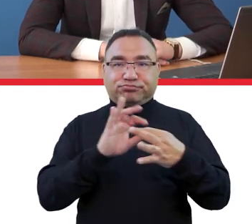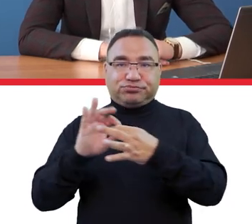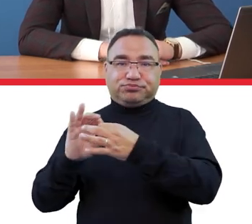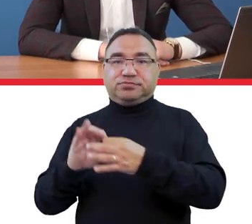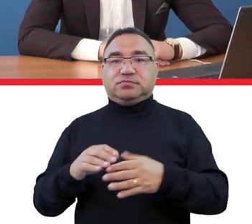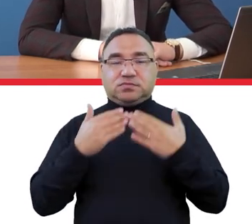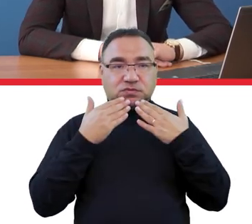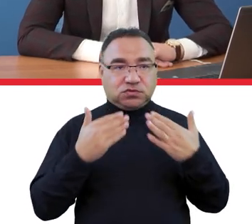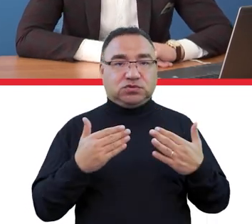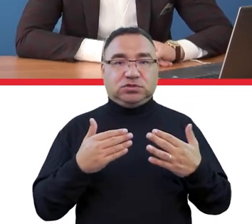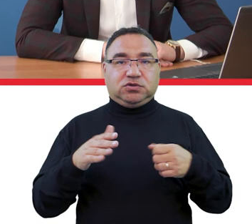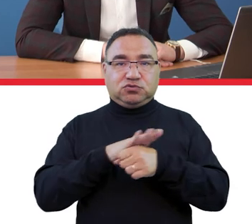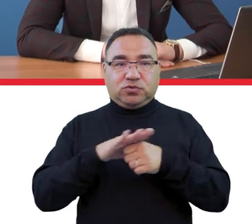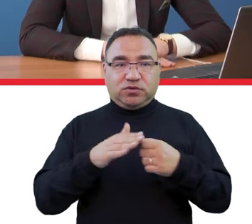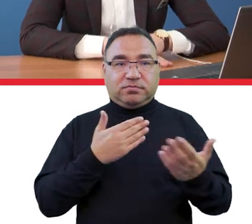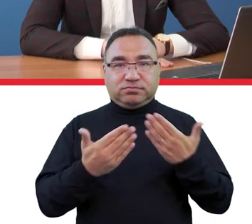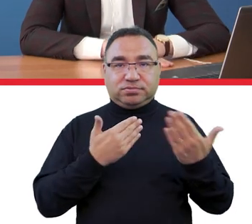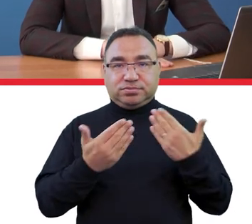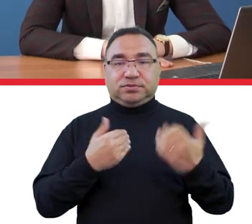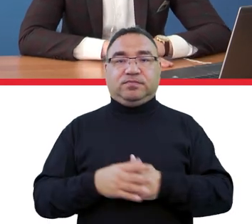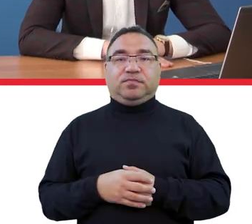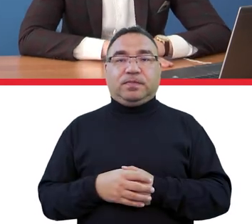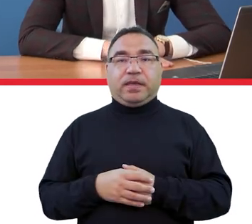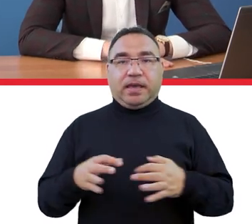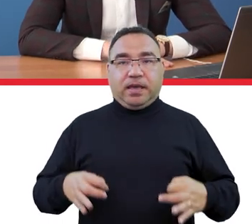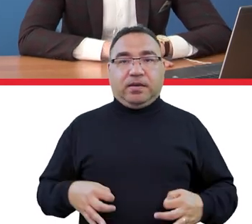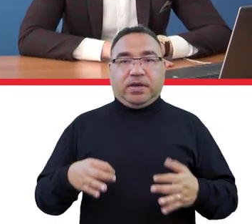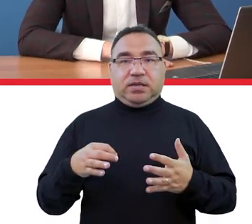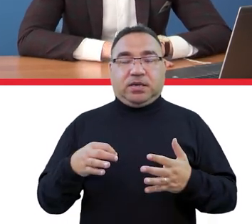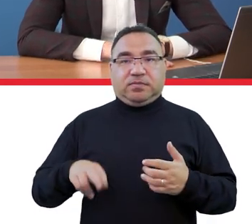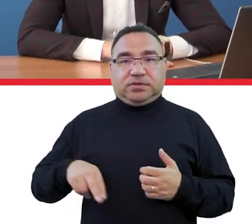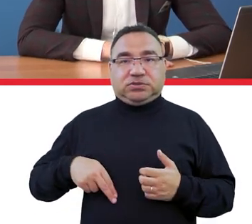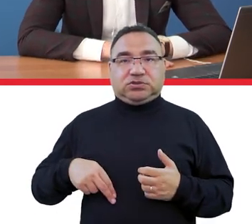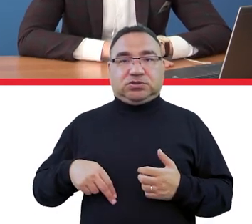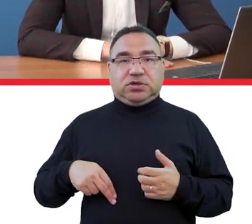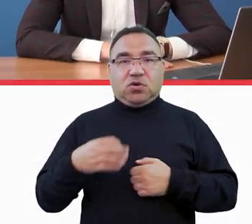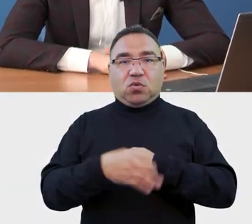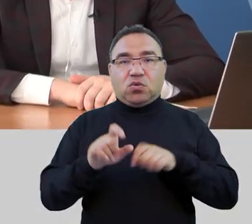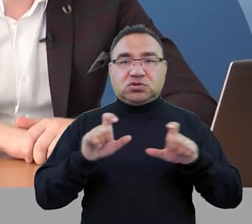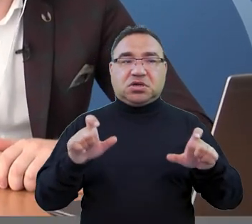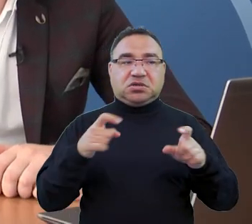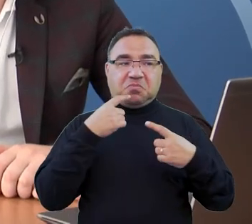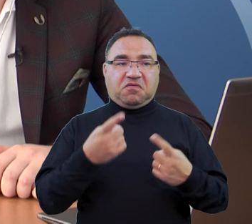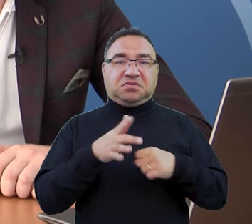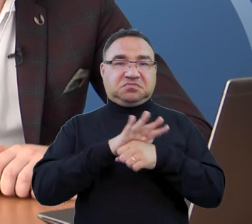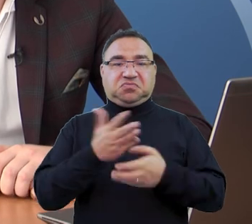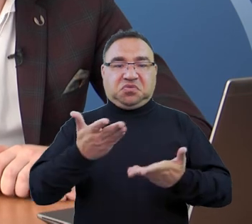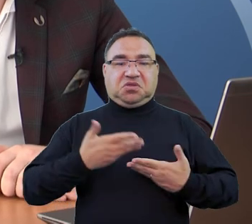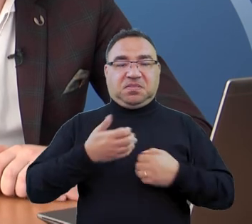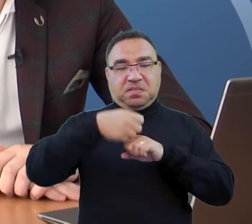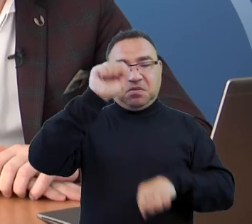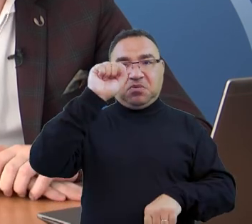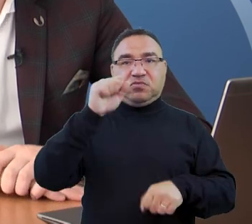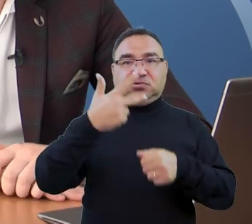dziękuję bardzo bardzo proszę Panie Ministrze uczelnia zasłaniając się pandemią nie wydała mi dyplomu i